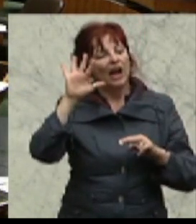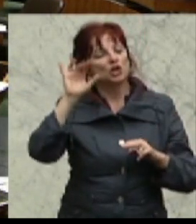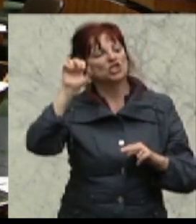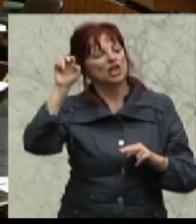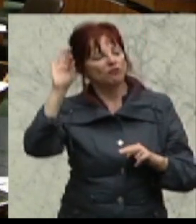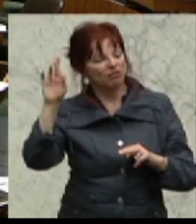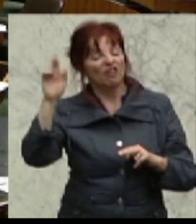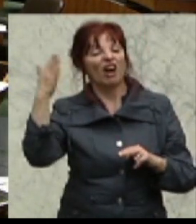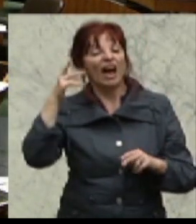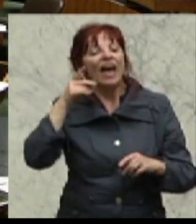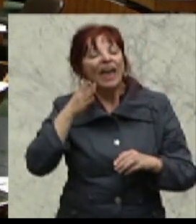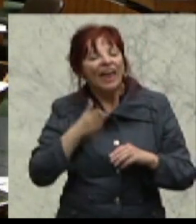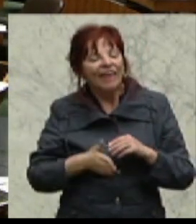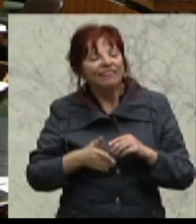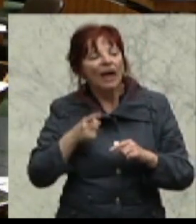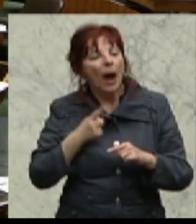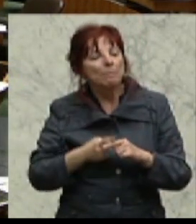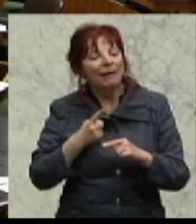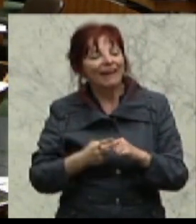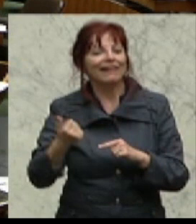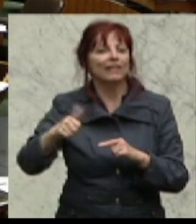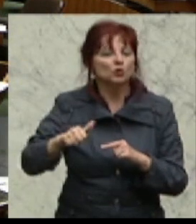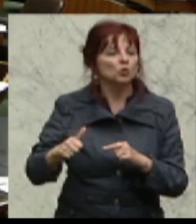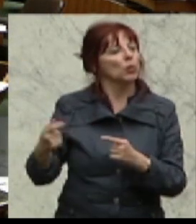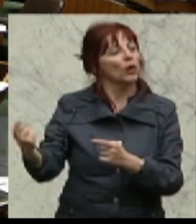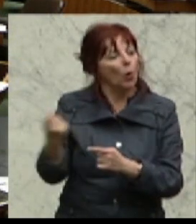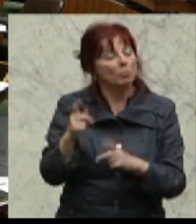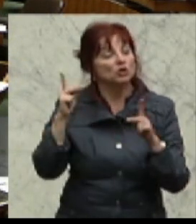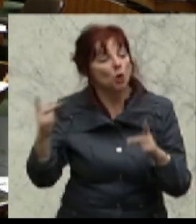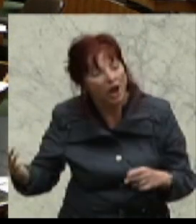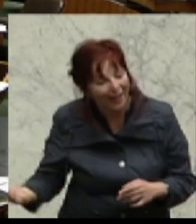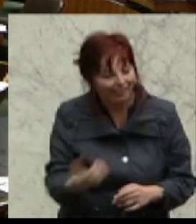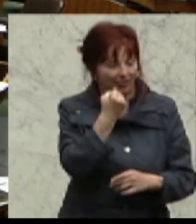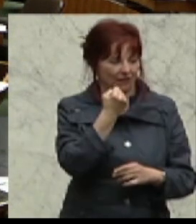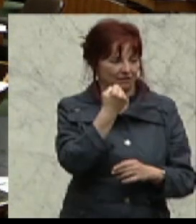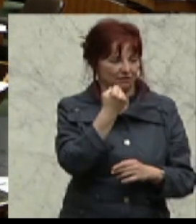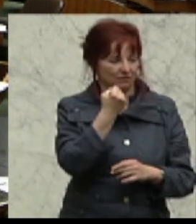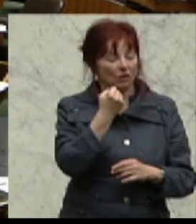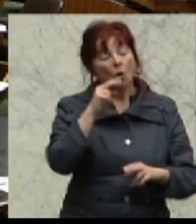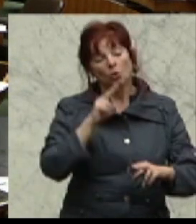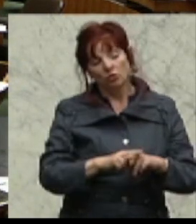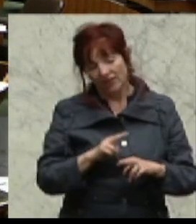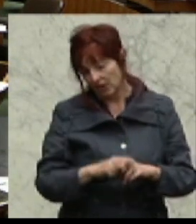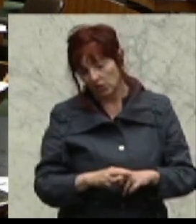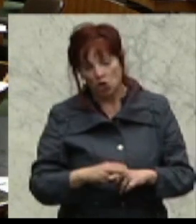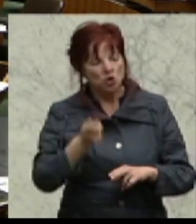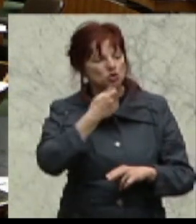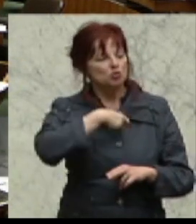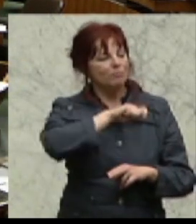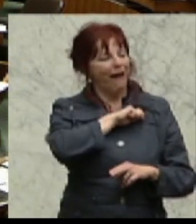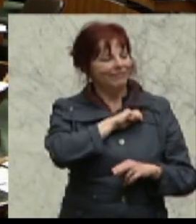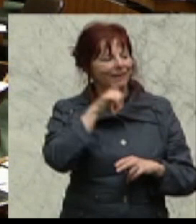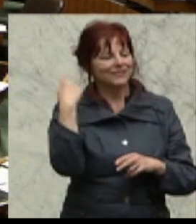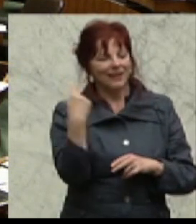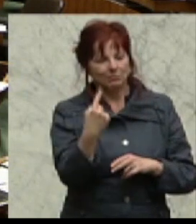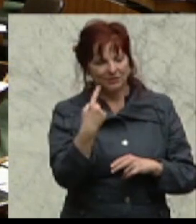noch zu retten, was zu retten ist. Er hat sich sehr bemüht und wären die Spanier nicht so weit gewesen, dass sie letztendlich den Geldhahn zugedreht